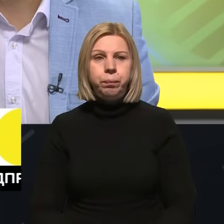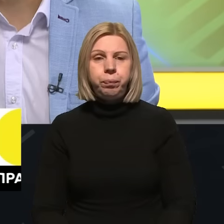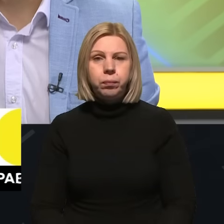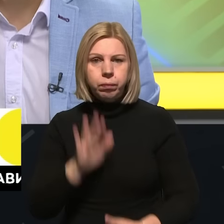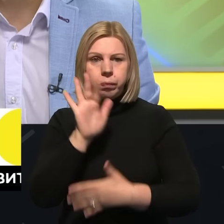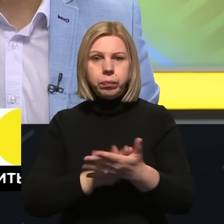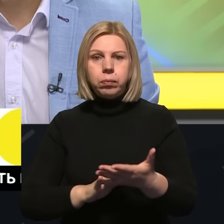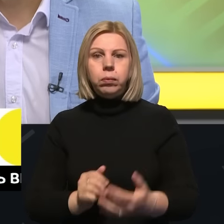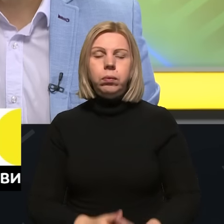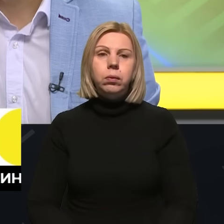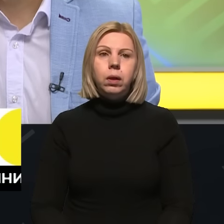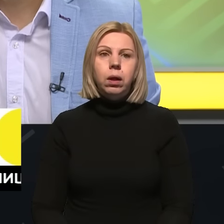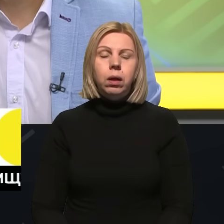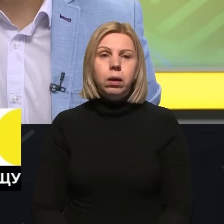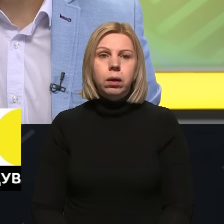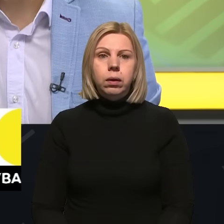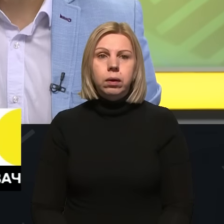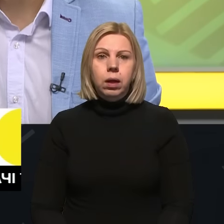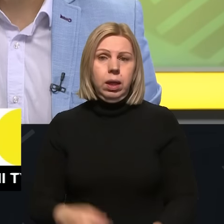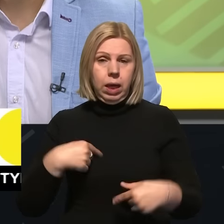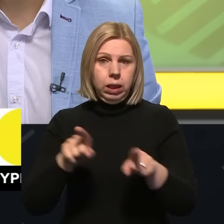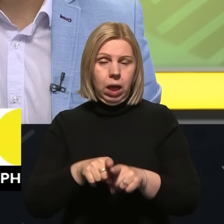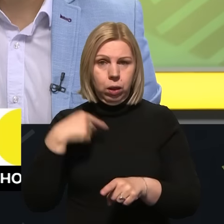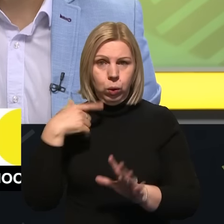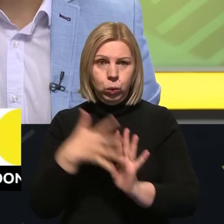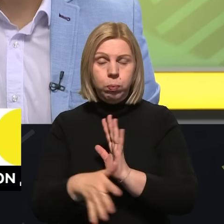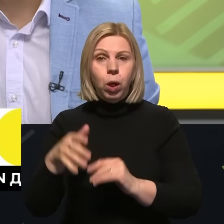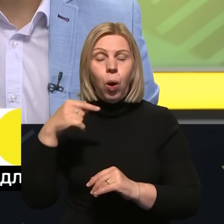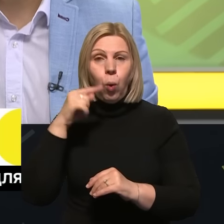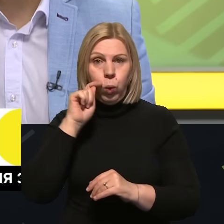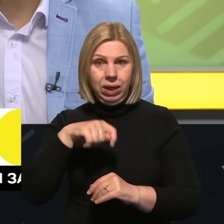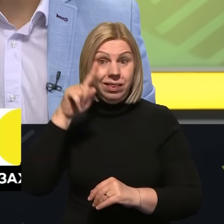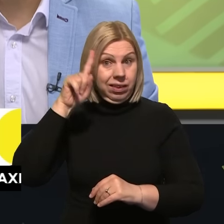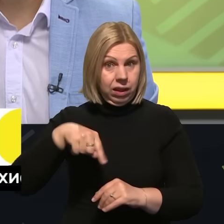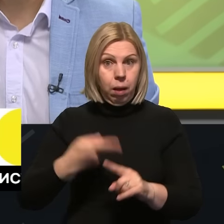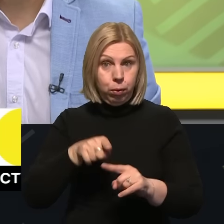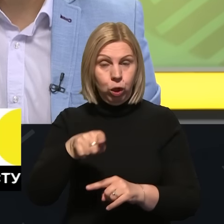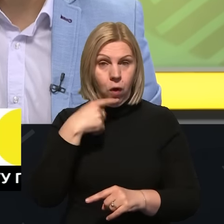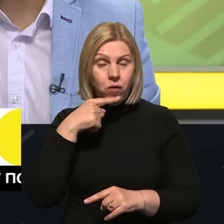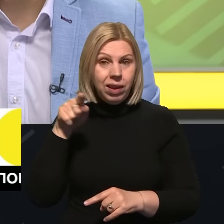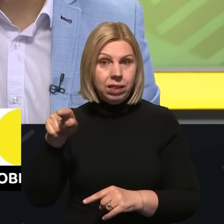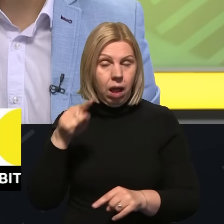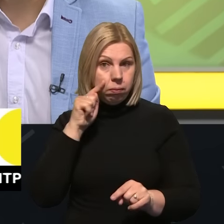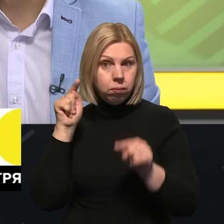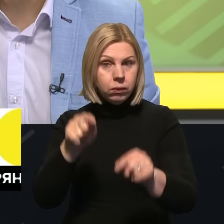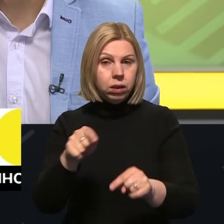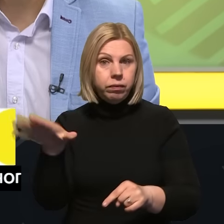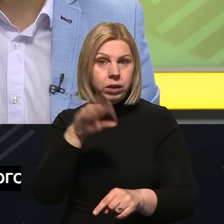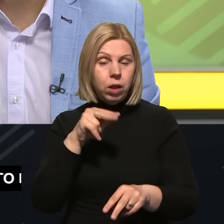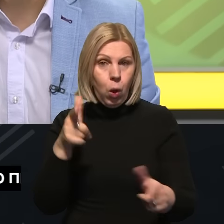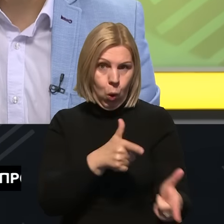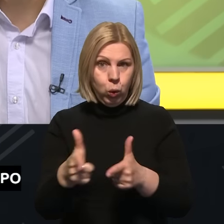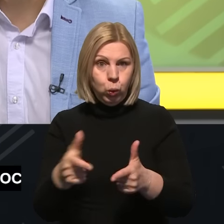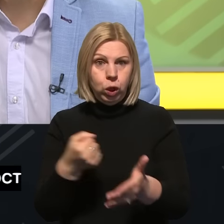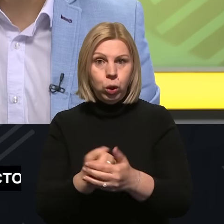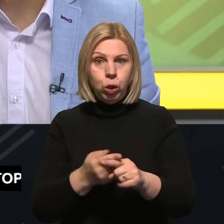Перепрошую. Я так розумію, що українські військові, знаючи про те, що ви кажете, що там засереджуються, теж готуються